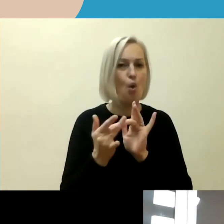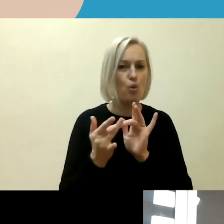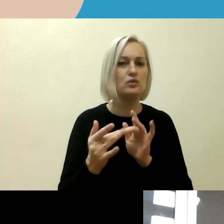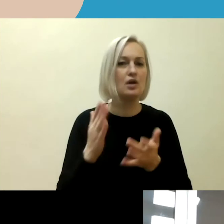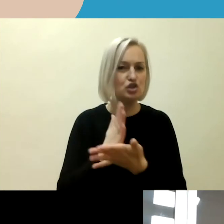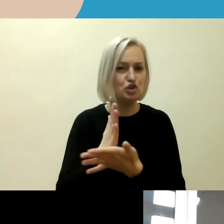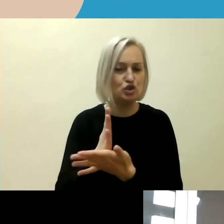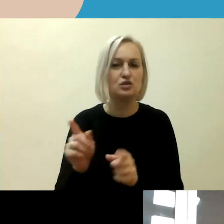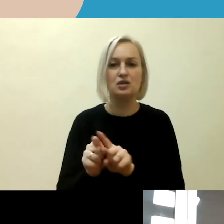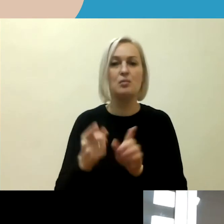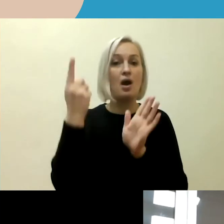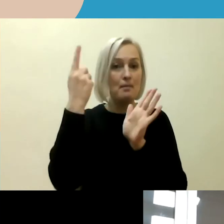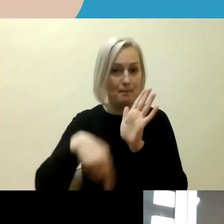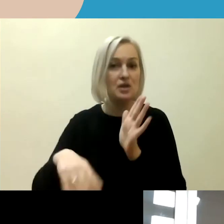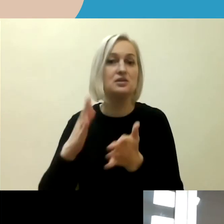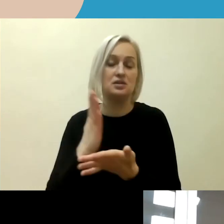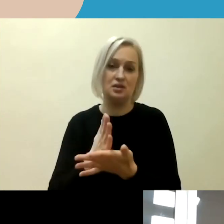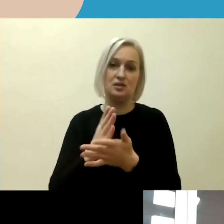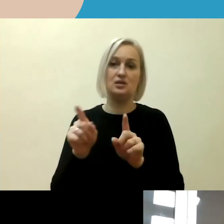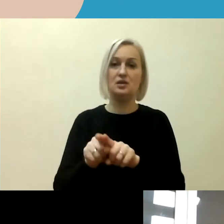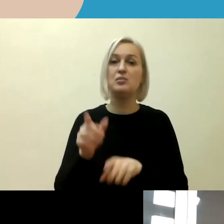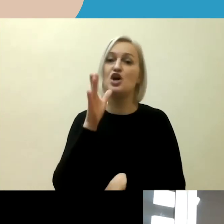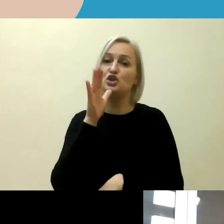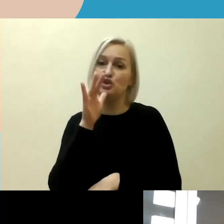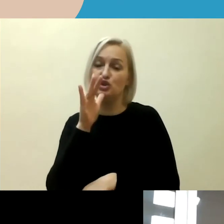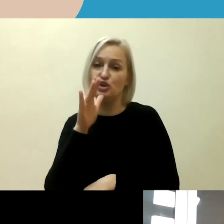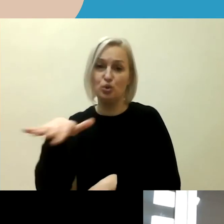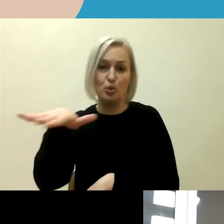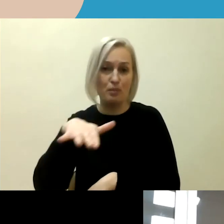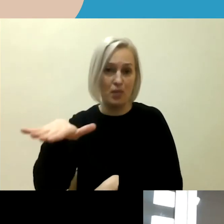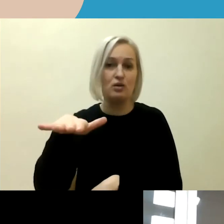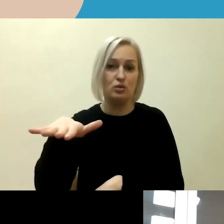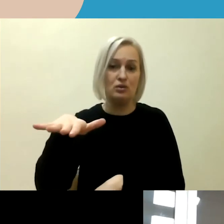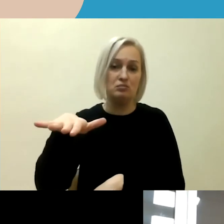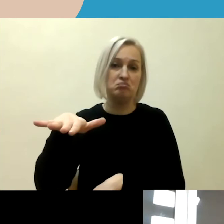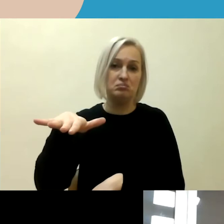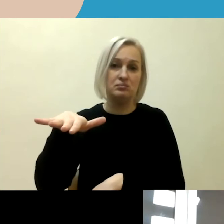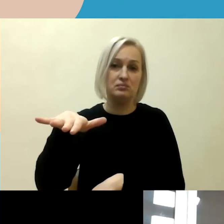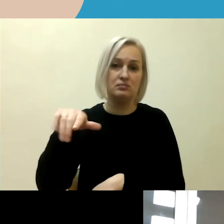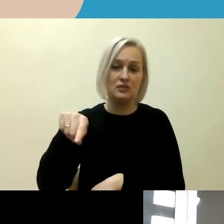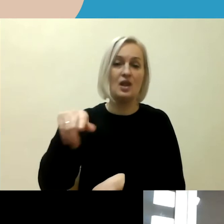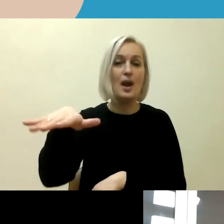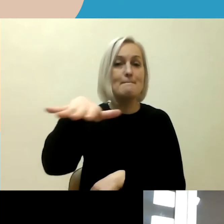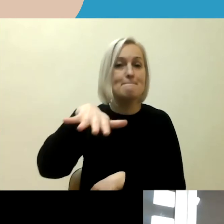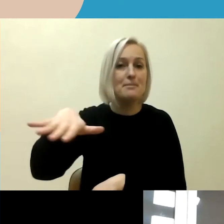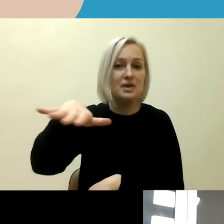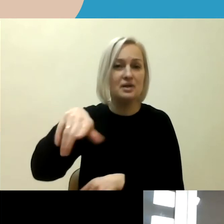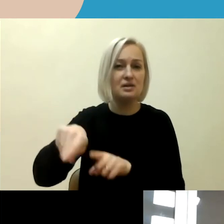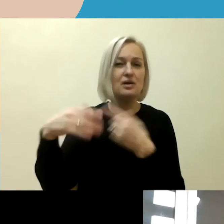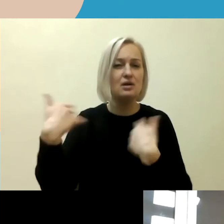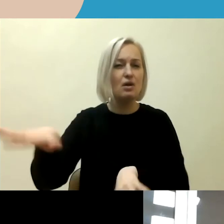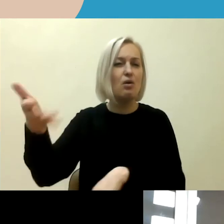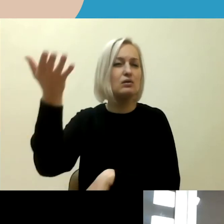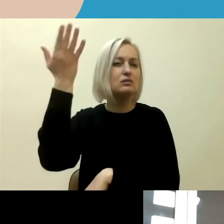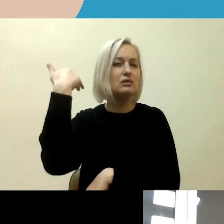pasitikėjimą tam tikrų bendruomenių, kaip ir žydų bendruomenės, sakykim. Tai tikriausia, ta bendruomenė, kuri yra labai seniai, labai